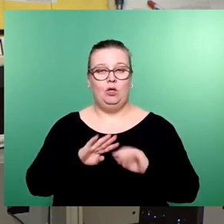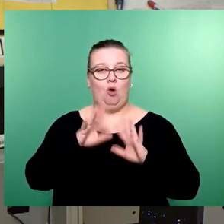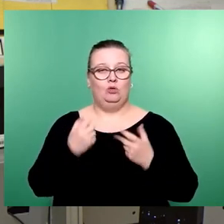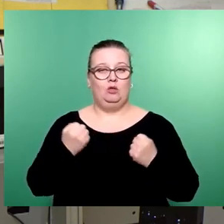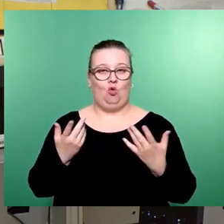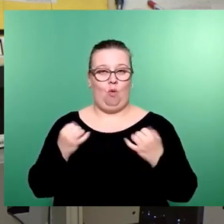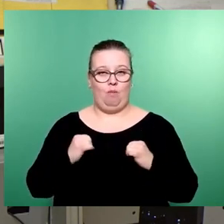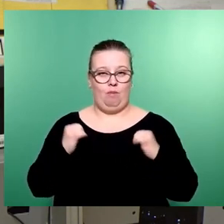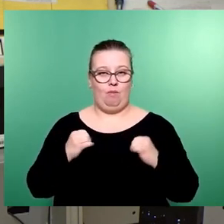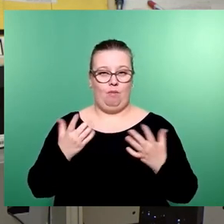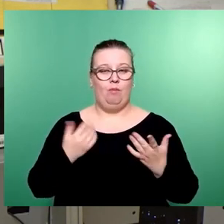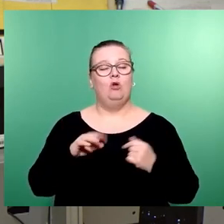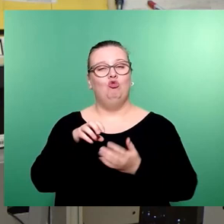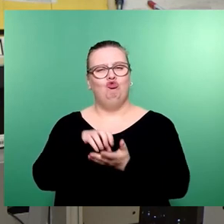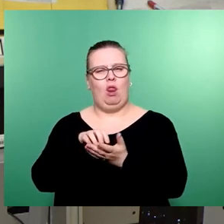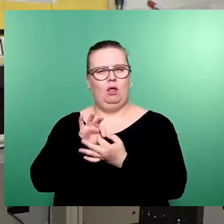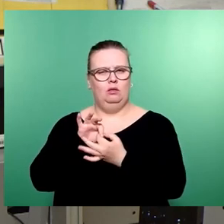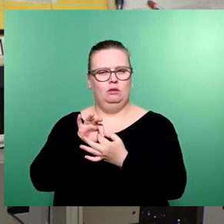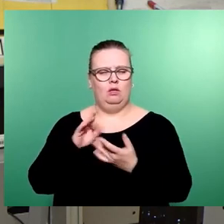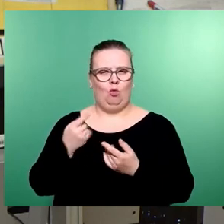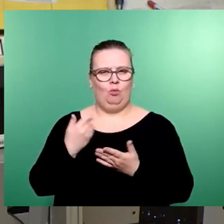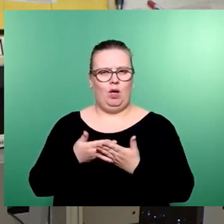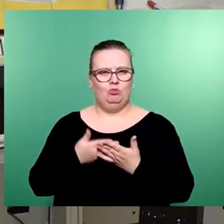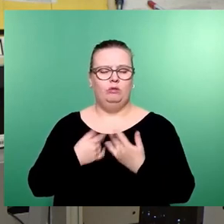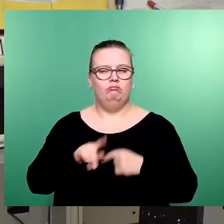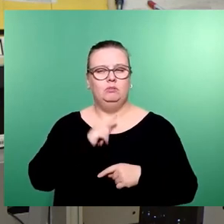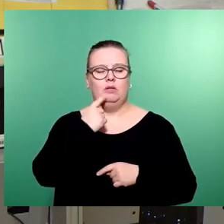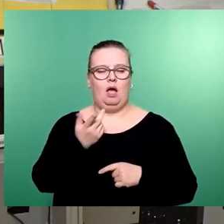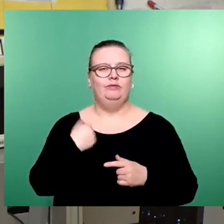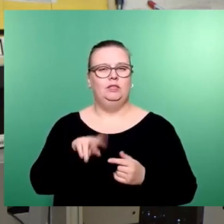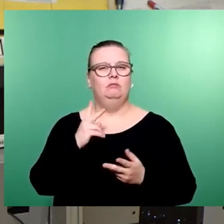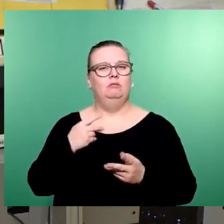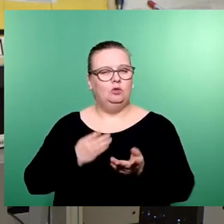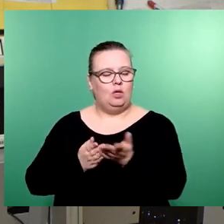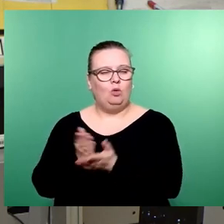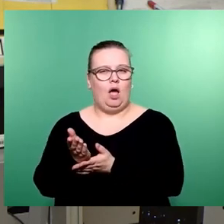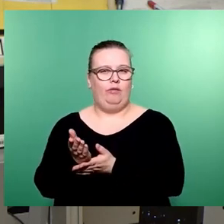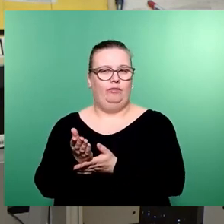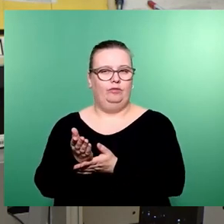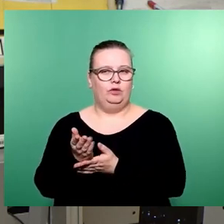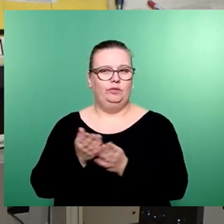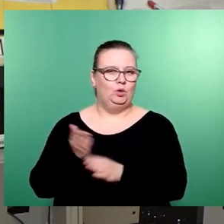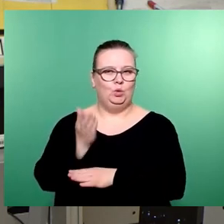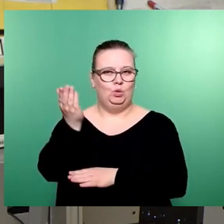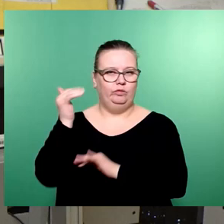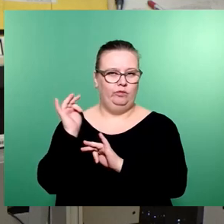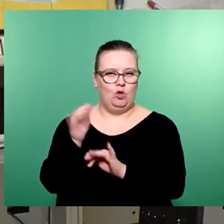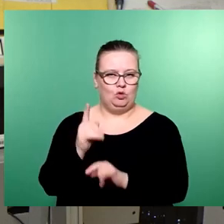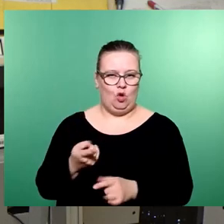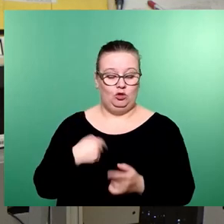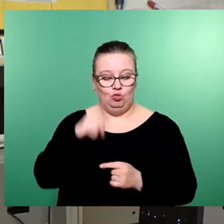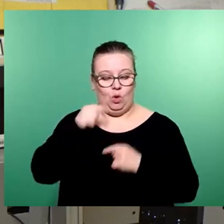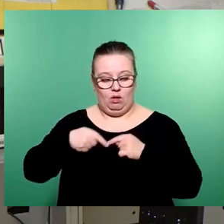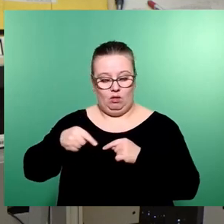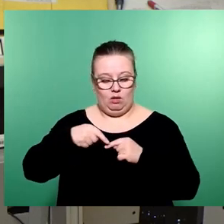wird. Ich will bei den Stellen gleich mal darauf hinweisen. Es ist natürlich so gedacht, dass diese Stellen auch dauerhaft in die Zukunft wirken sollen, weil es soll